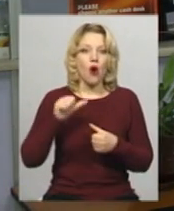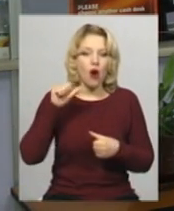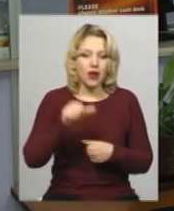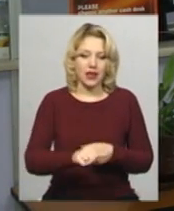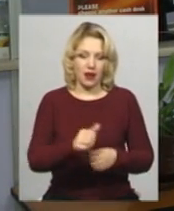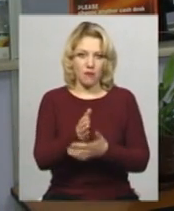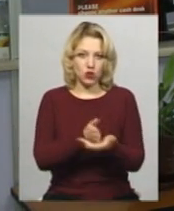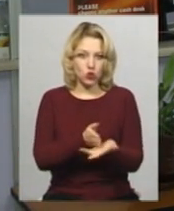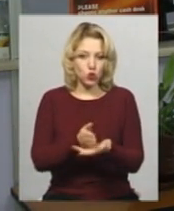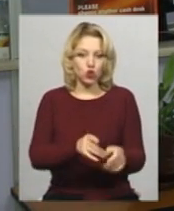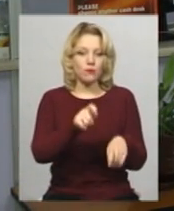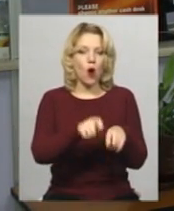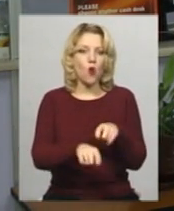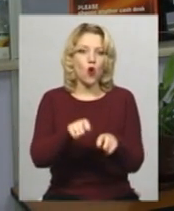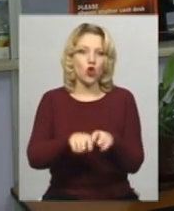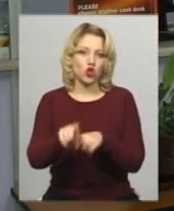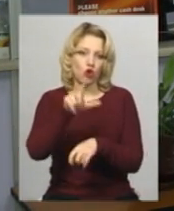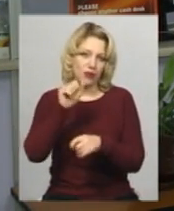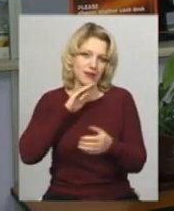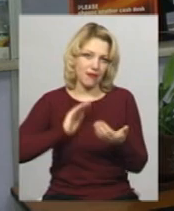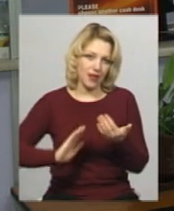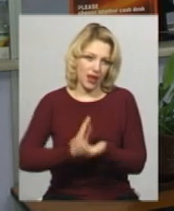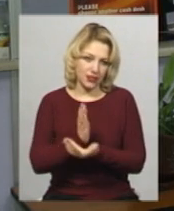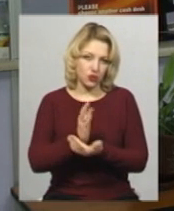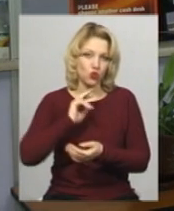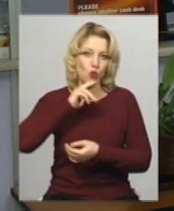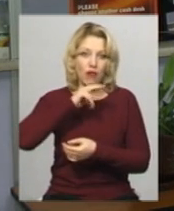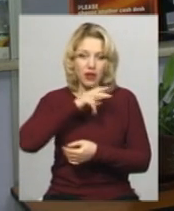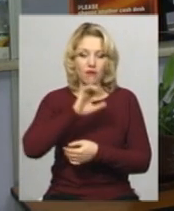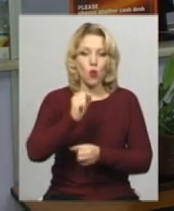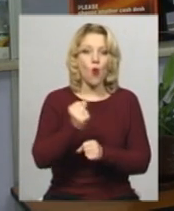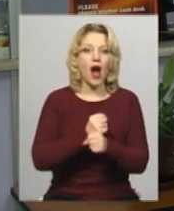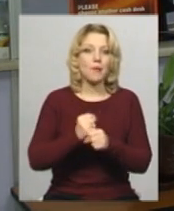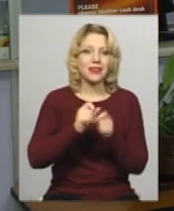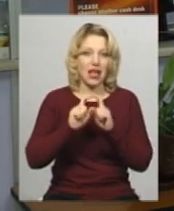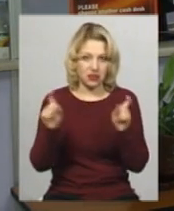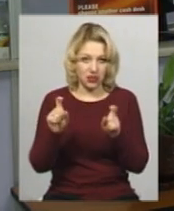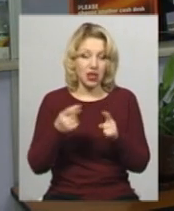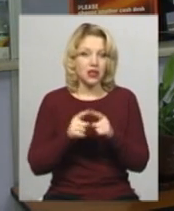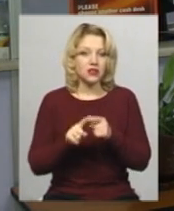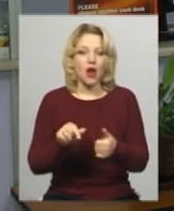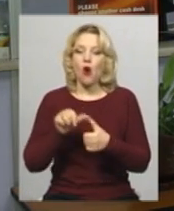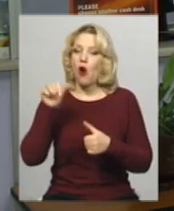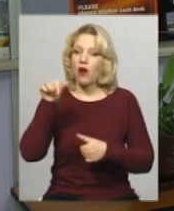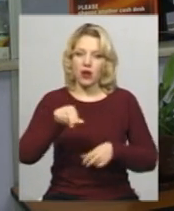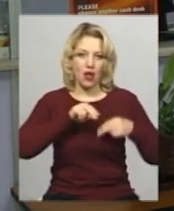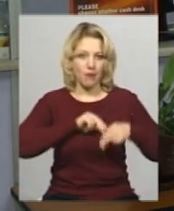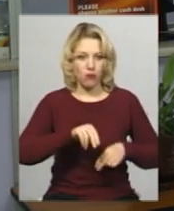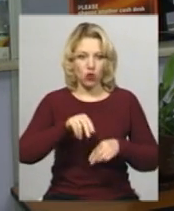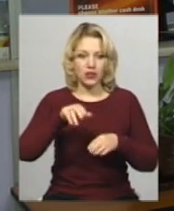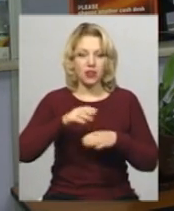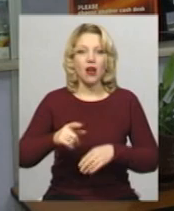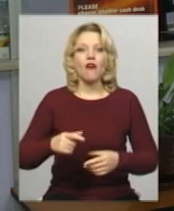контролю за якістю ліків в аптеці. Це є окрема посада, яка називається